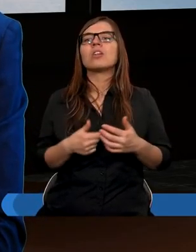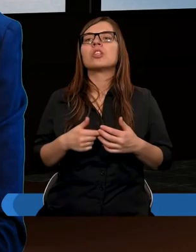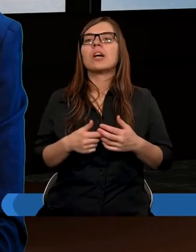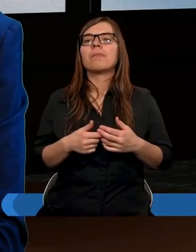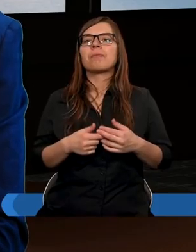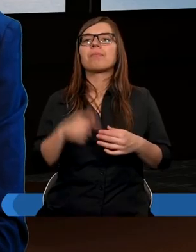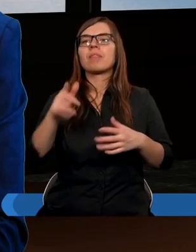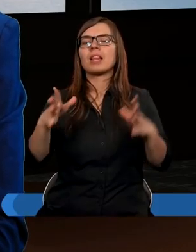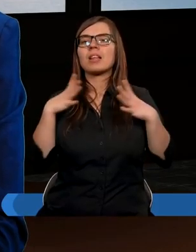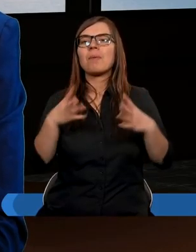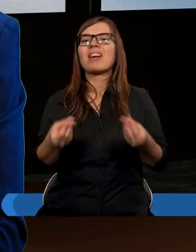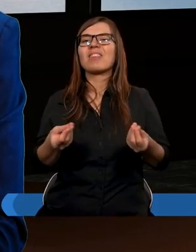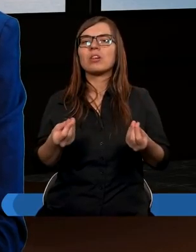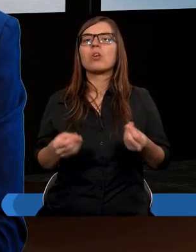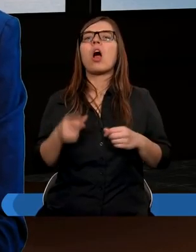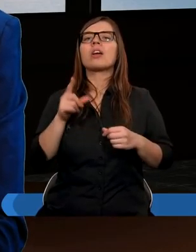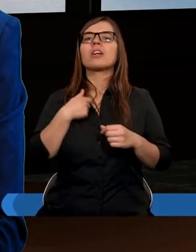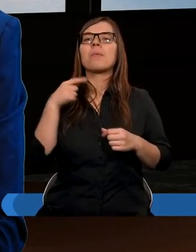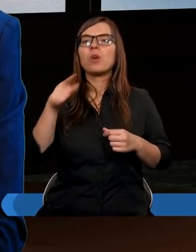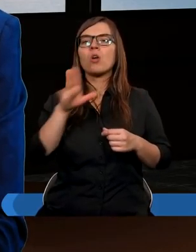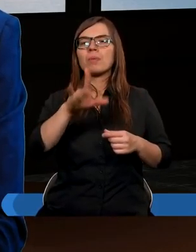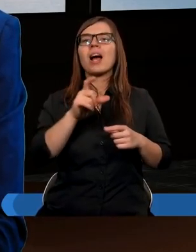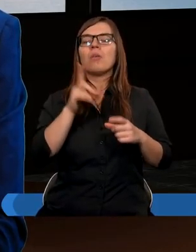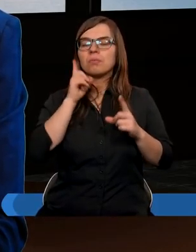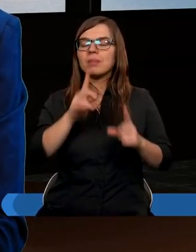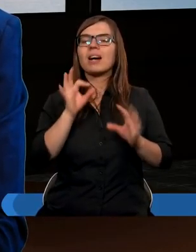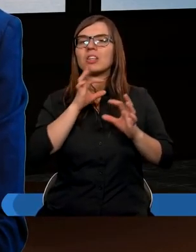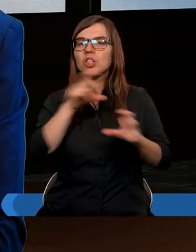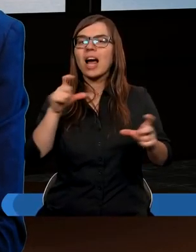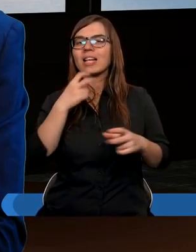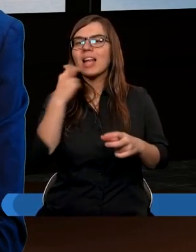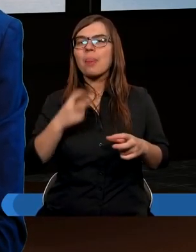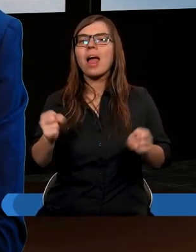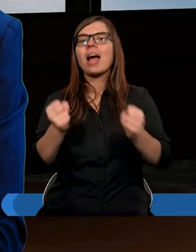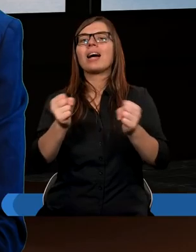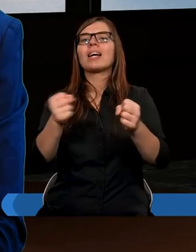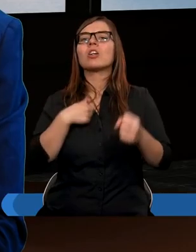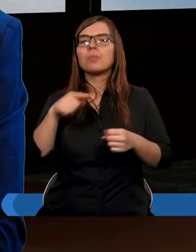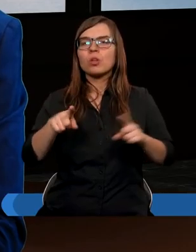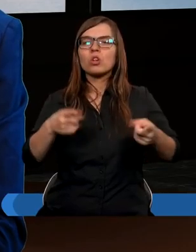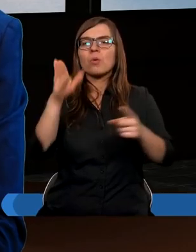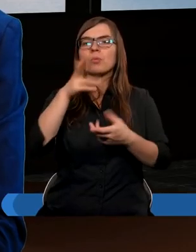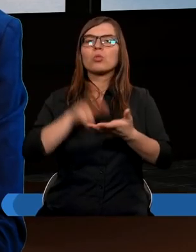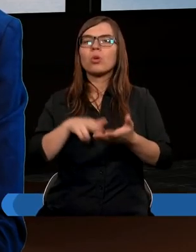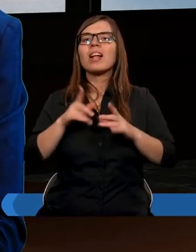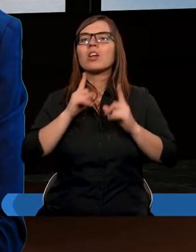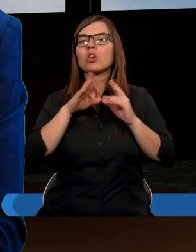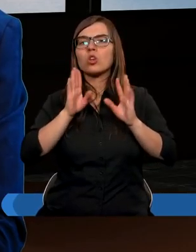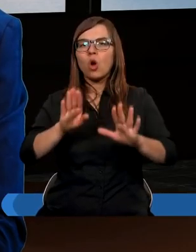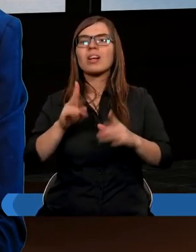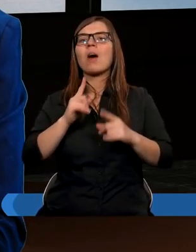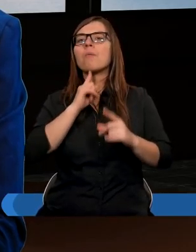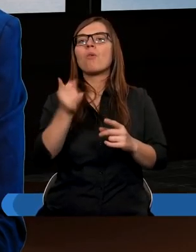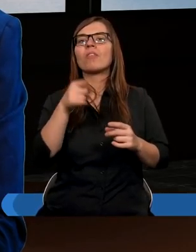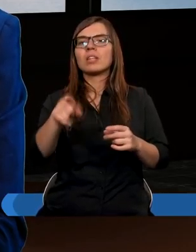zapewnić bezpieczeństwo finansowe, żeby on miał czas i energię, aby to dzieło Boże, które zostało mu powierzone, Bóg